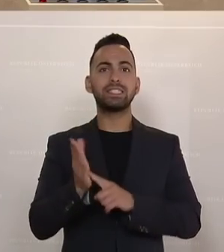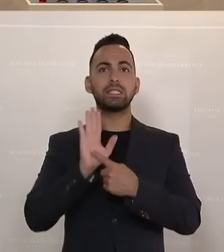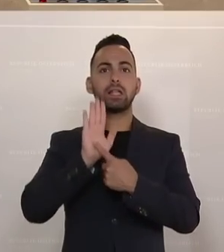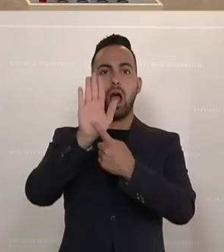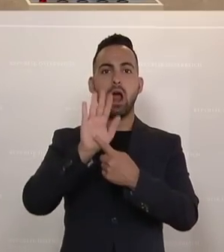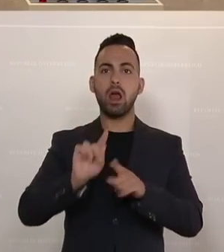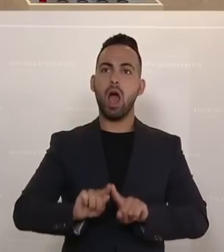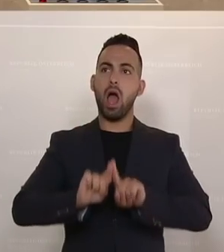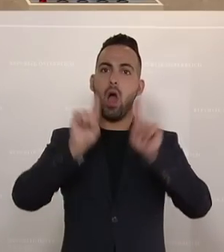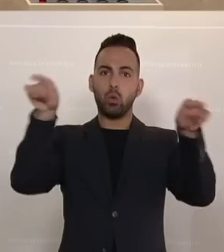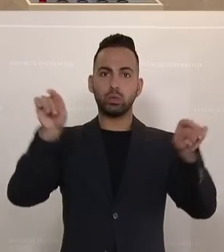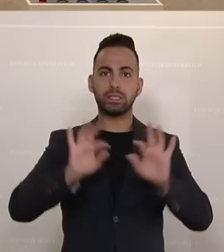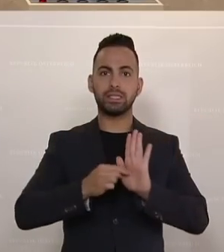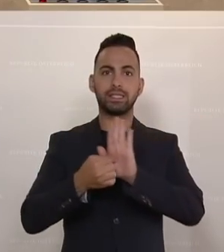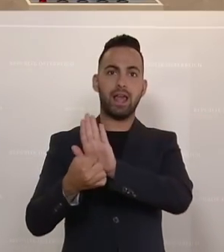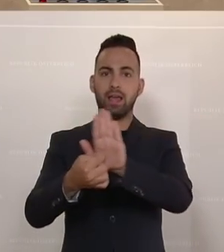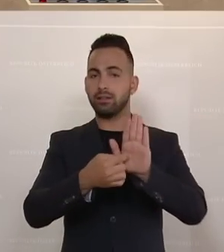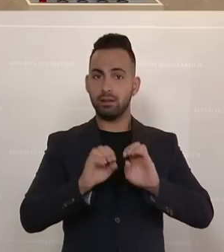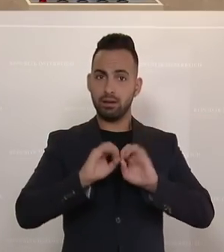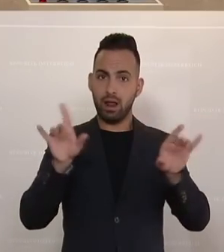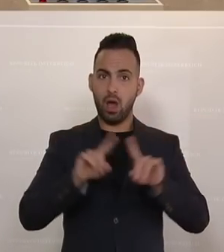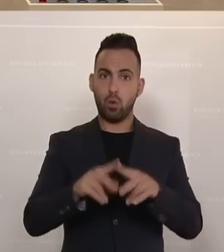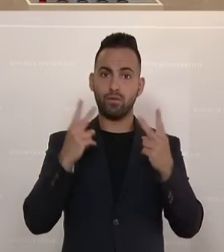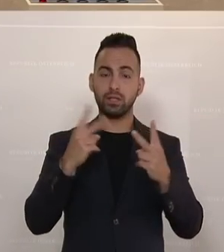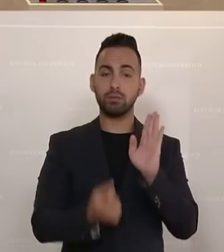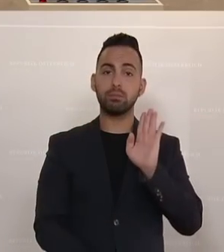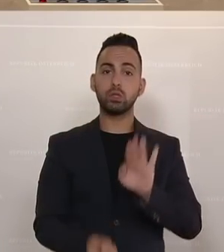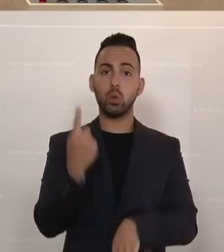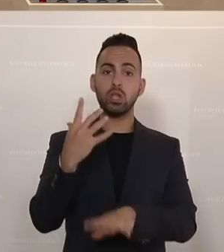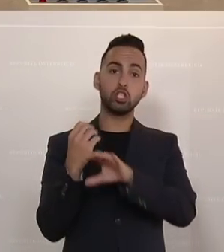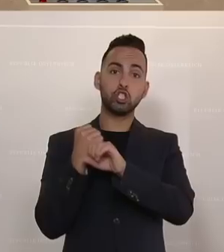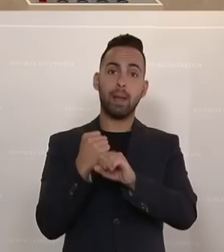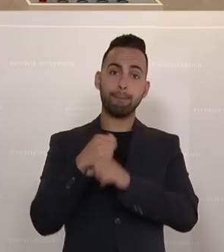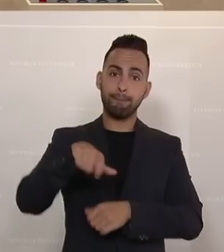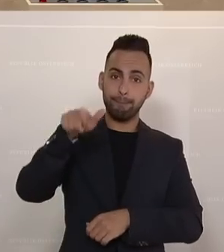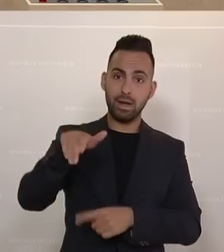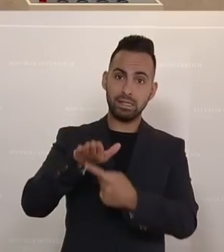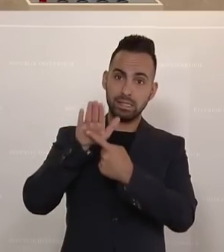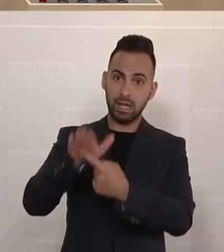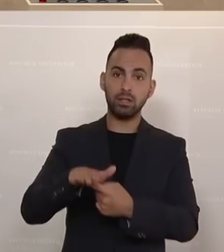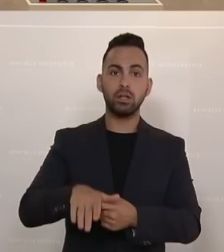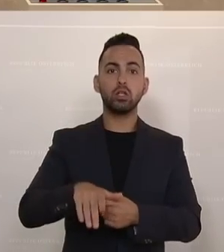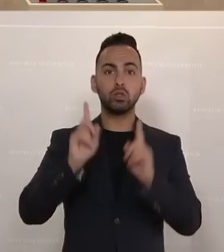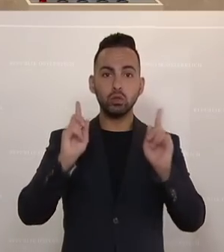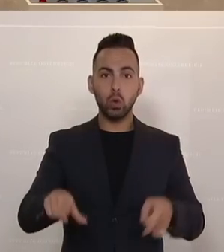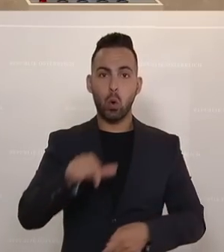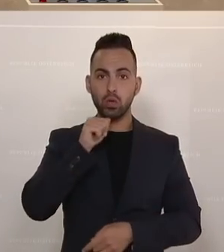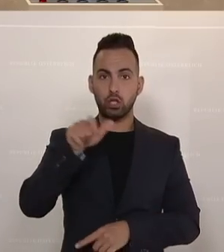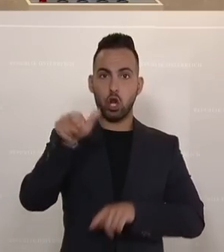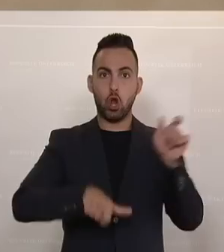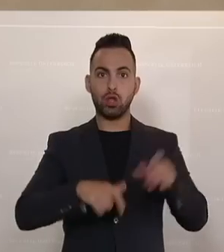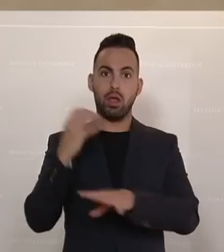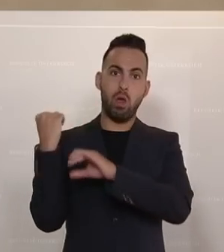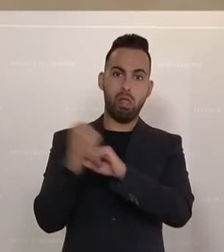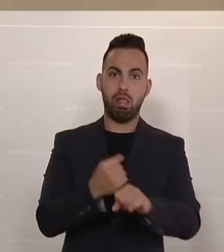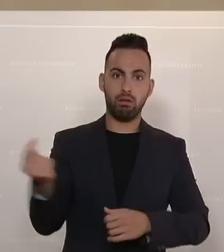die auszusenden sind und die natürlich wichtig sind, gerade an den Schleppern, dass Sie eben nicht die Leute hierher bringen. Aber ich muss Sie